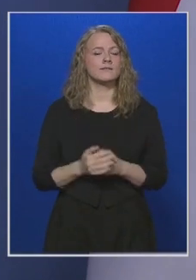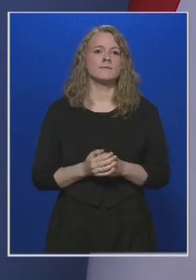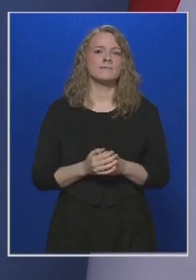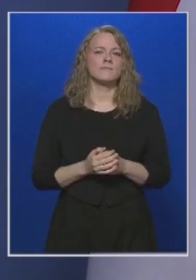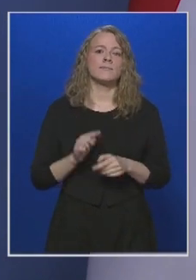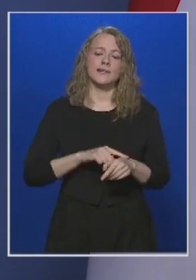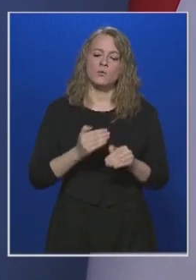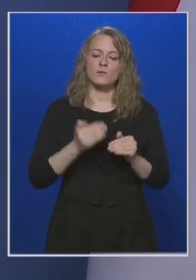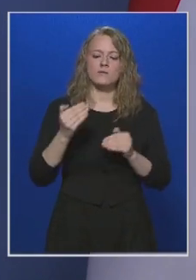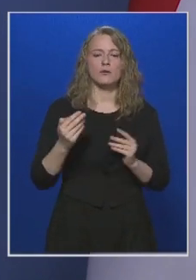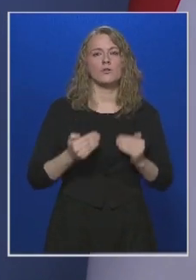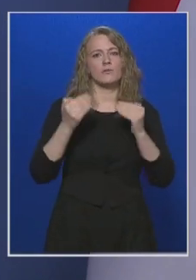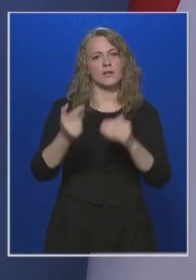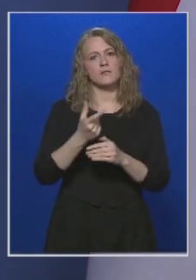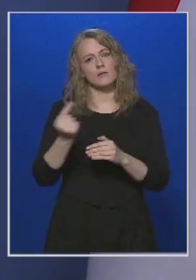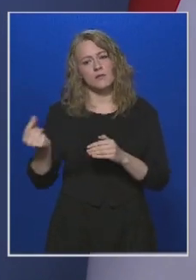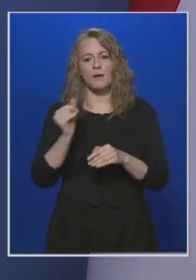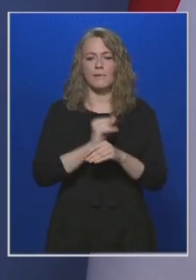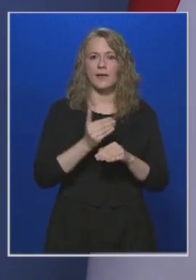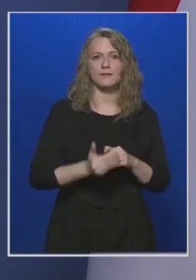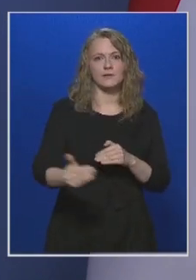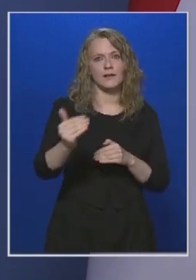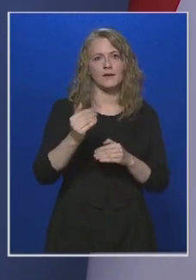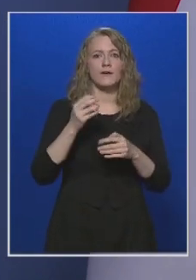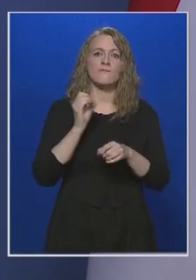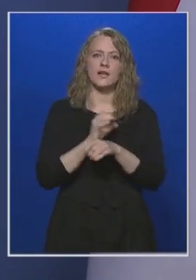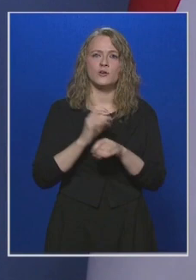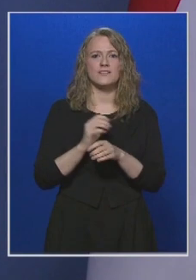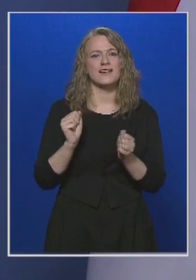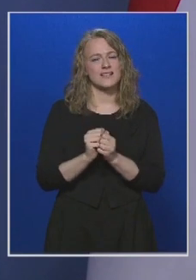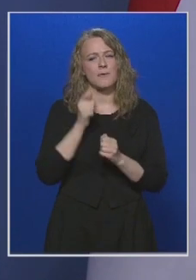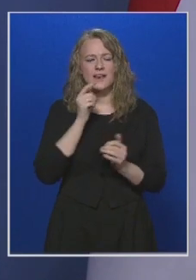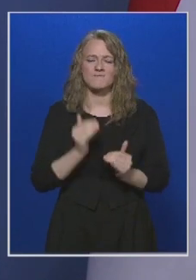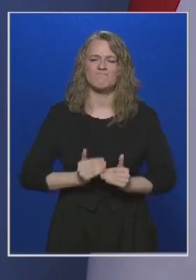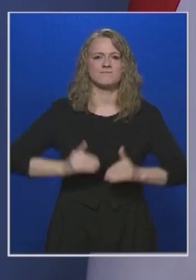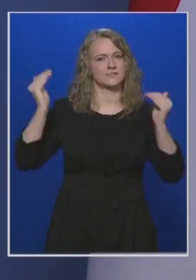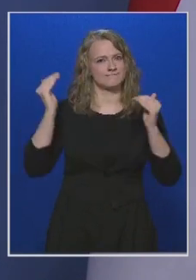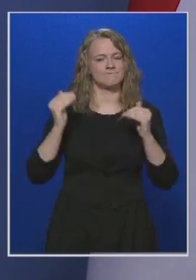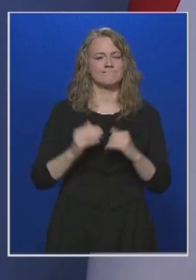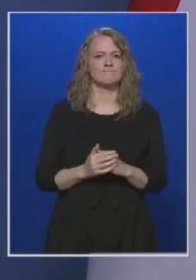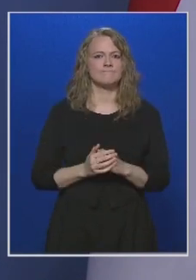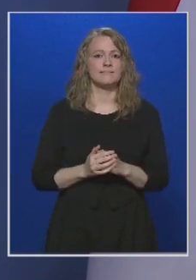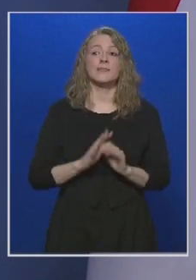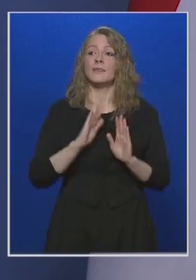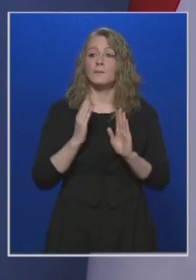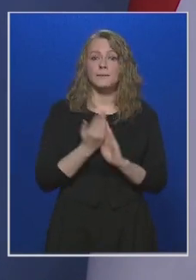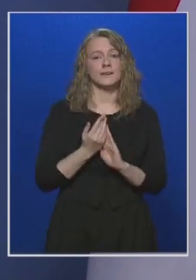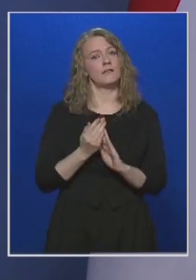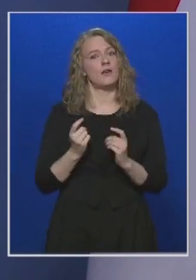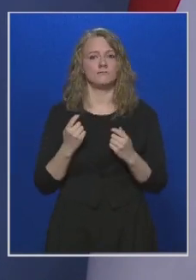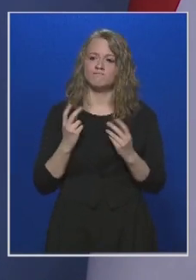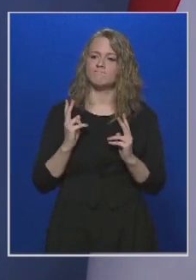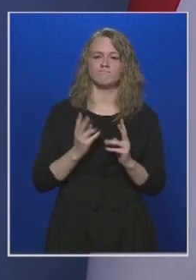időszakban, a következő napokban és hetekben a fertőzések száma ugrásszerűen meg fog nőni, de minden adott ahhoz,